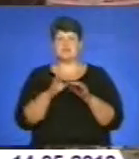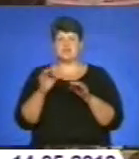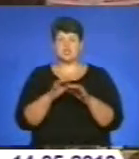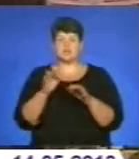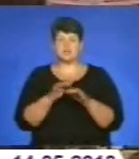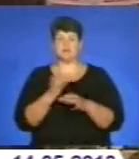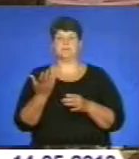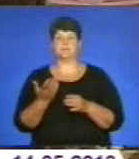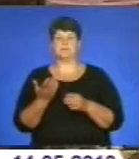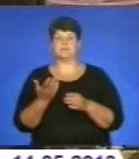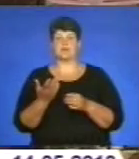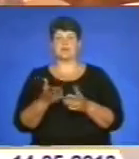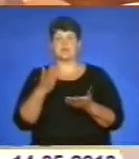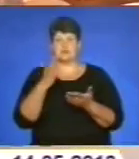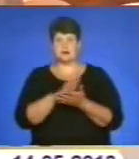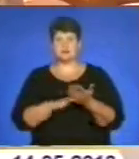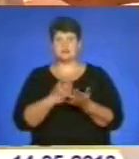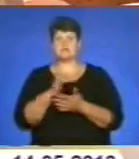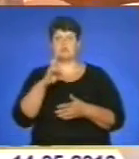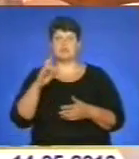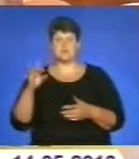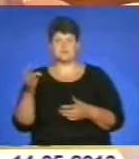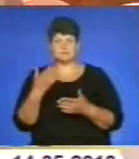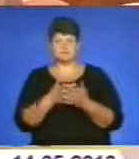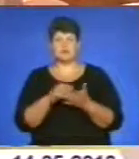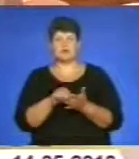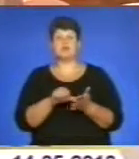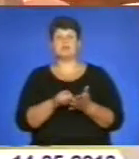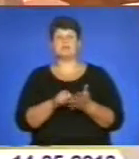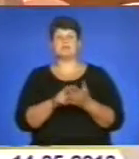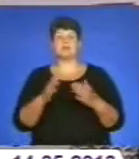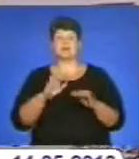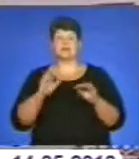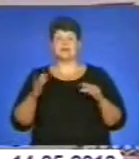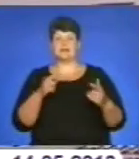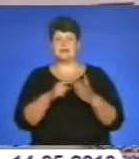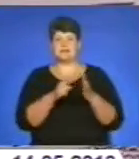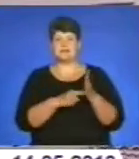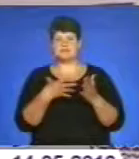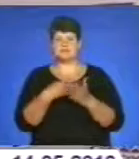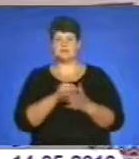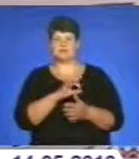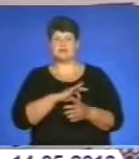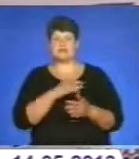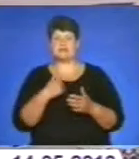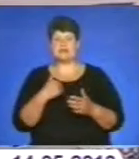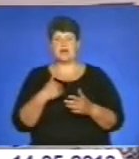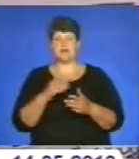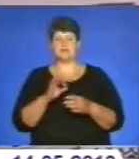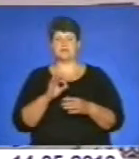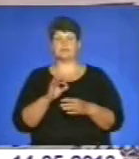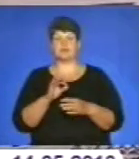представлена зборівщина. Учні діляться власними здобутками. Я вихованка гуртка «Юній,